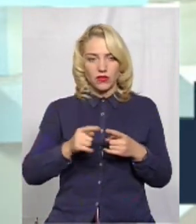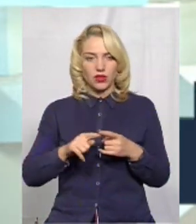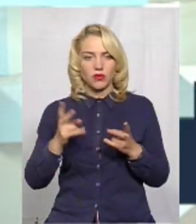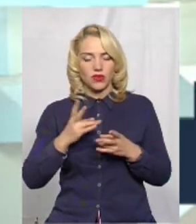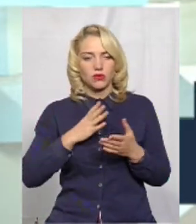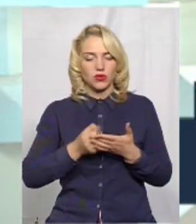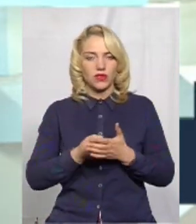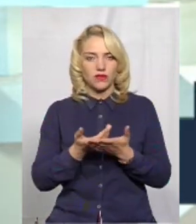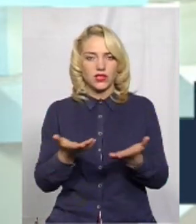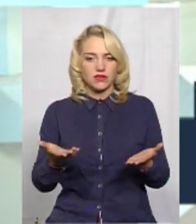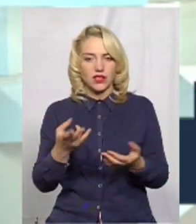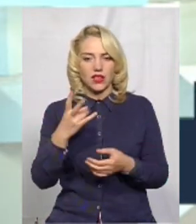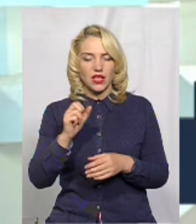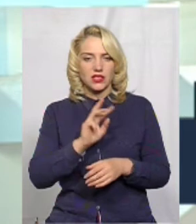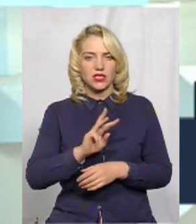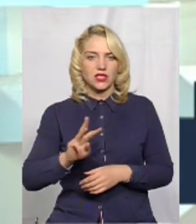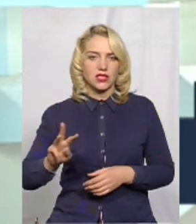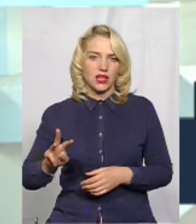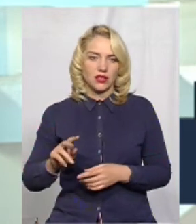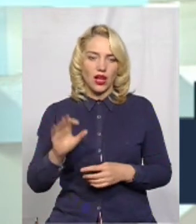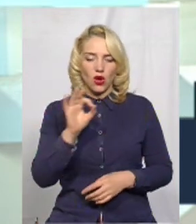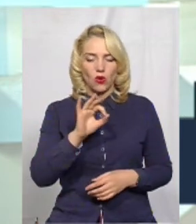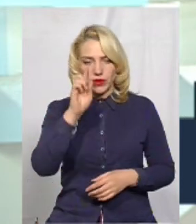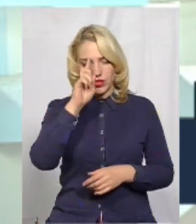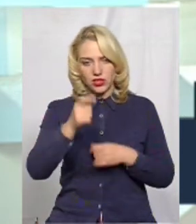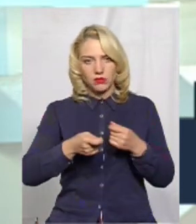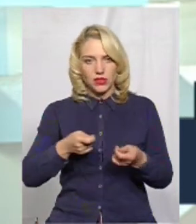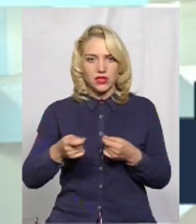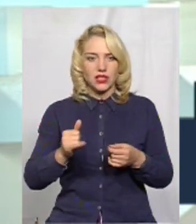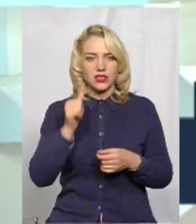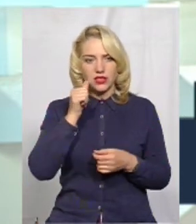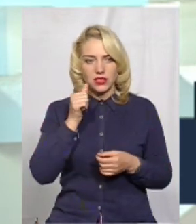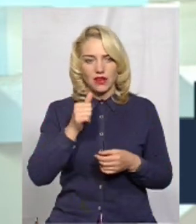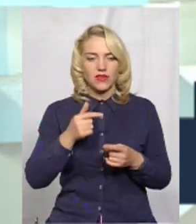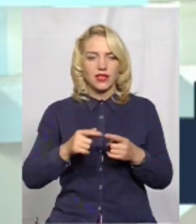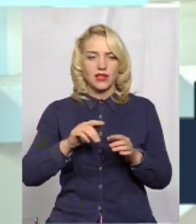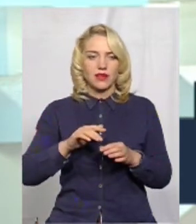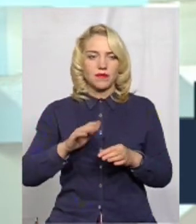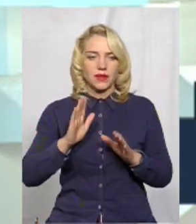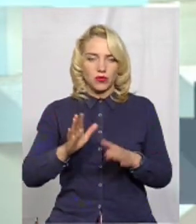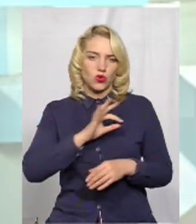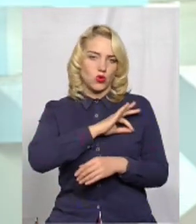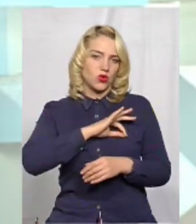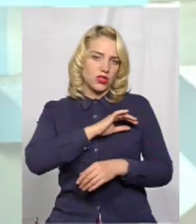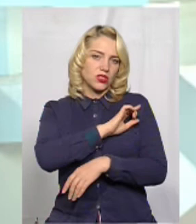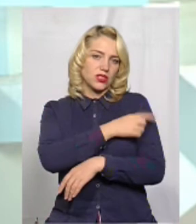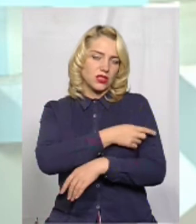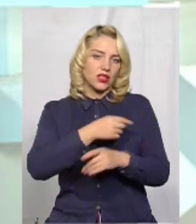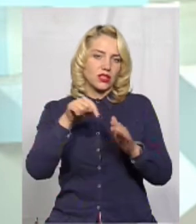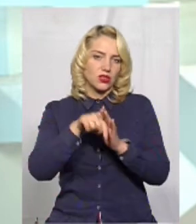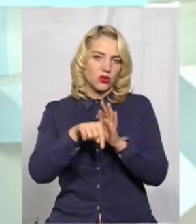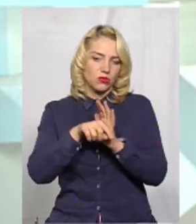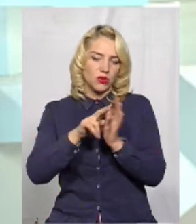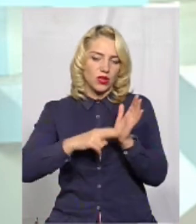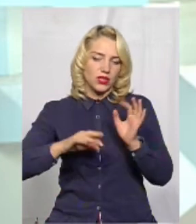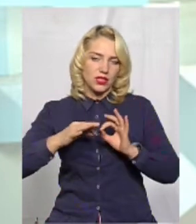бути висвітлена на сайті облдержадміністрації, і завтра після обіду вона набирає юридичної сили. Тобто, з